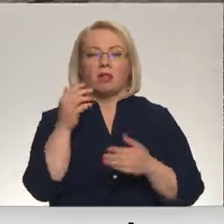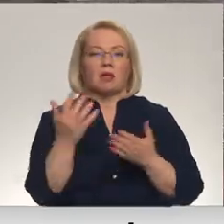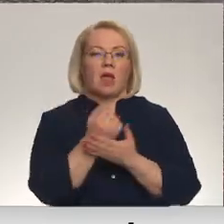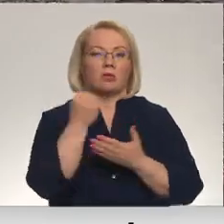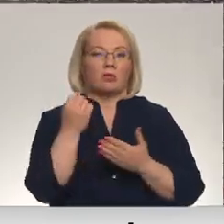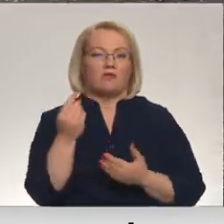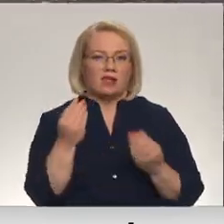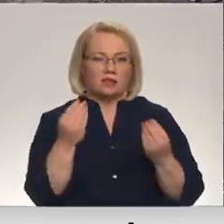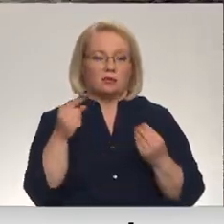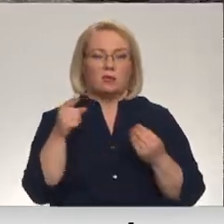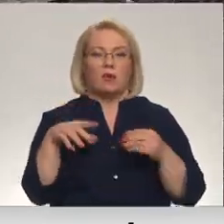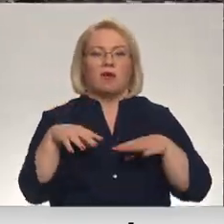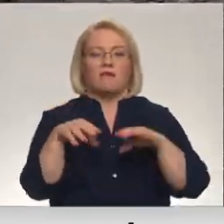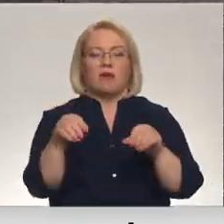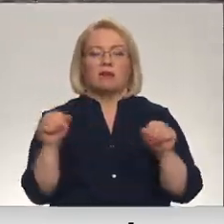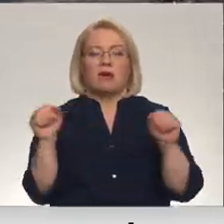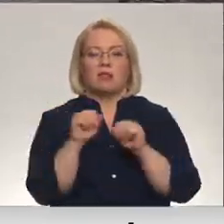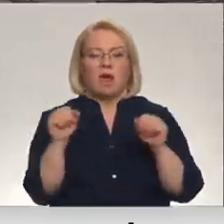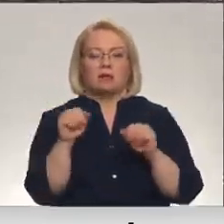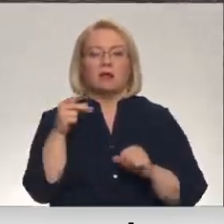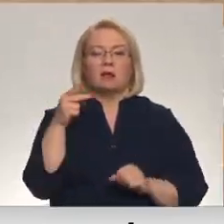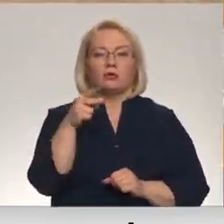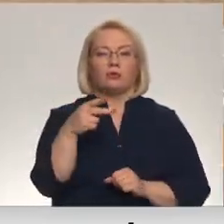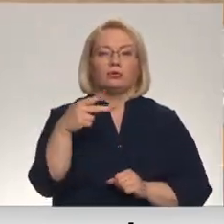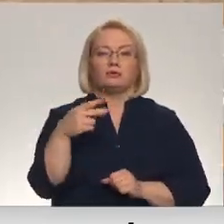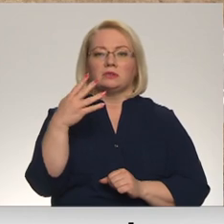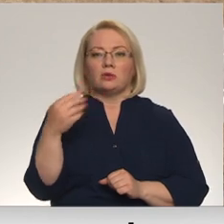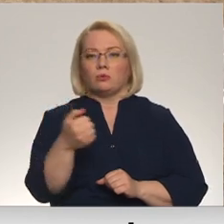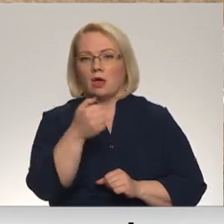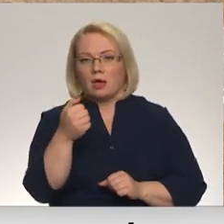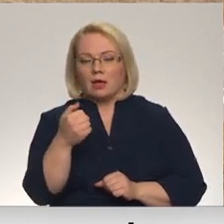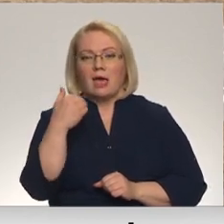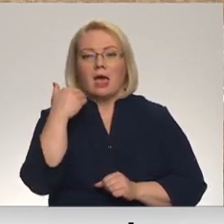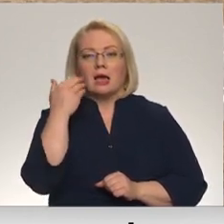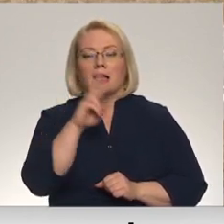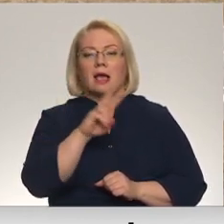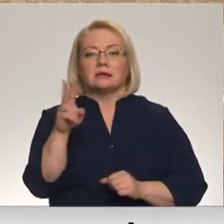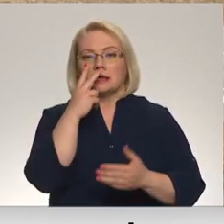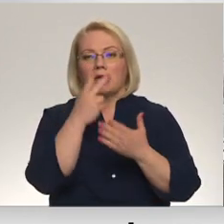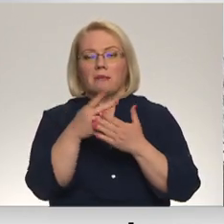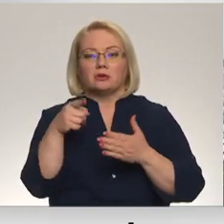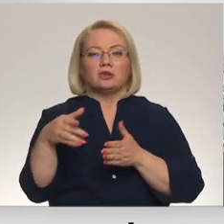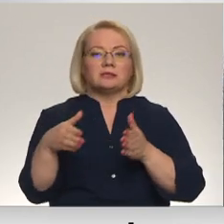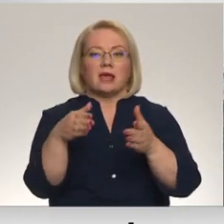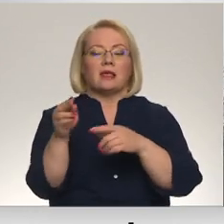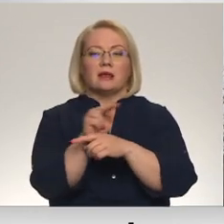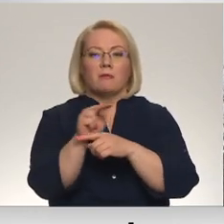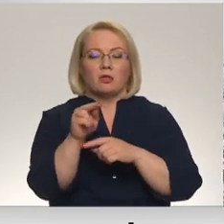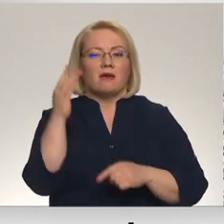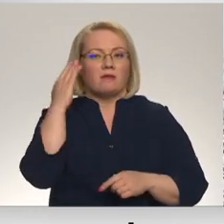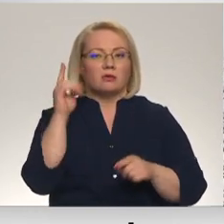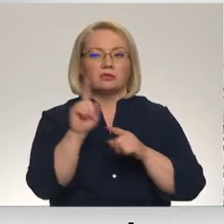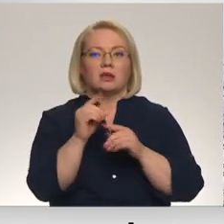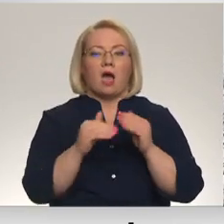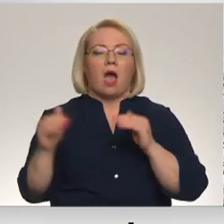To varētu sākt veikt neātrāk kā no 2024. gada. Par to, kas ir jāperec šī ceļa remontā, viedoklis ir arī